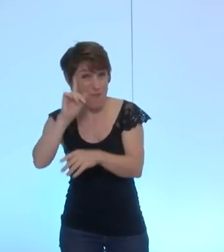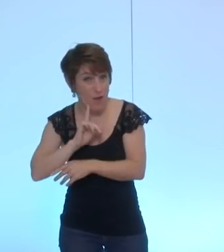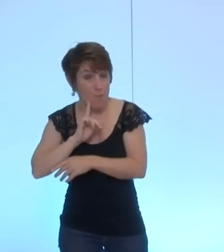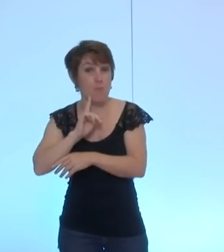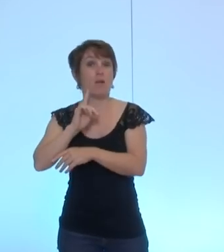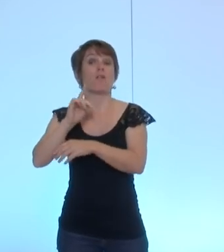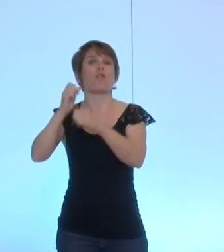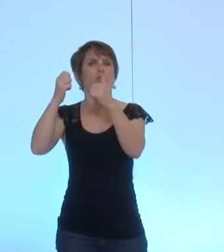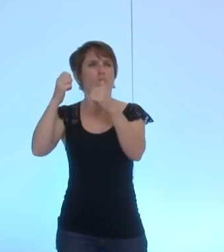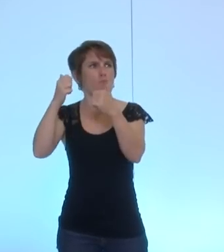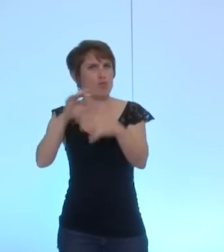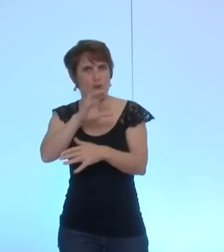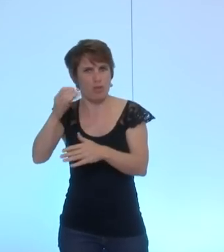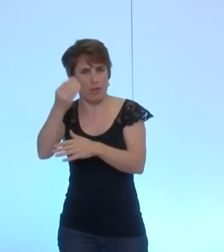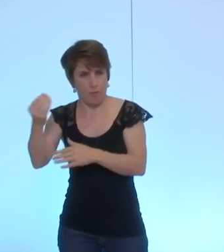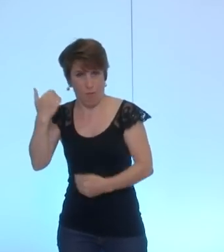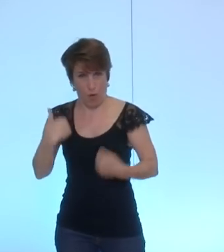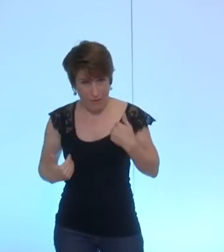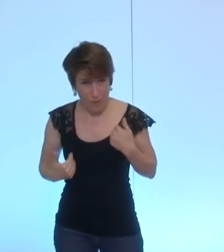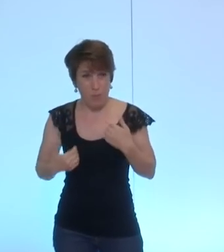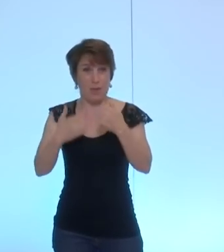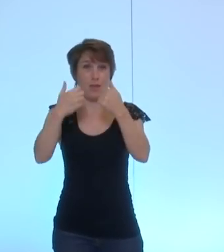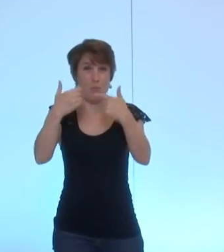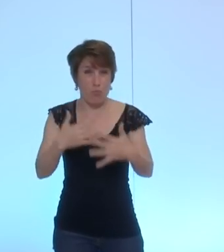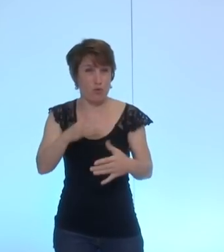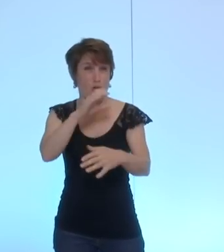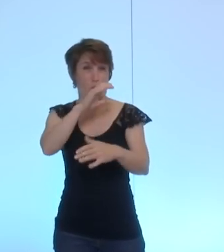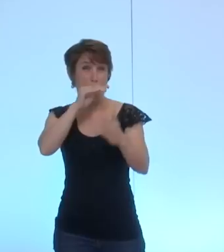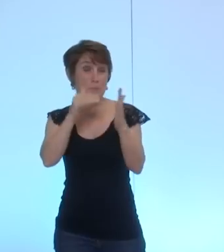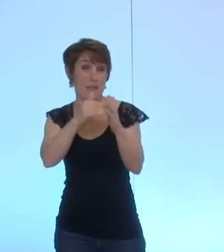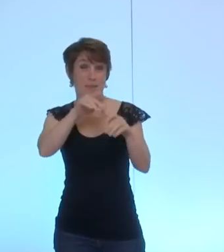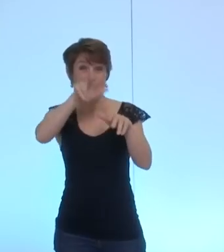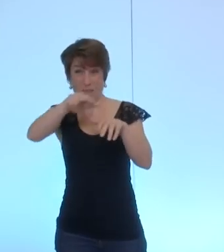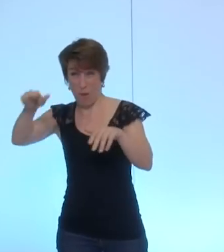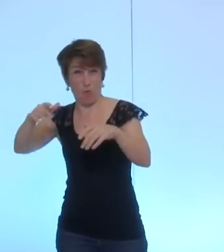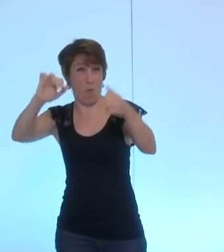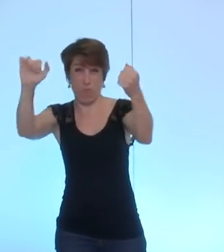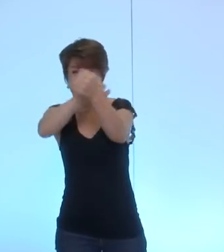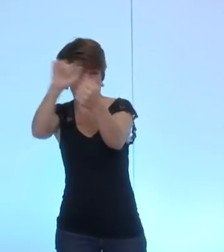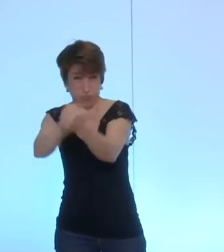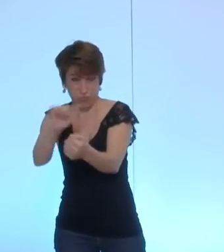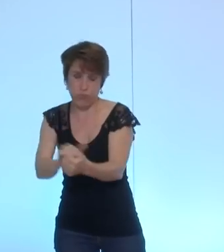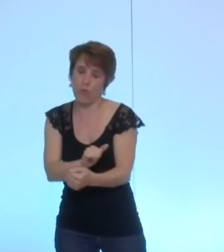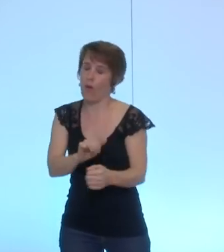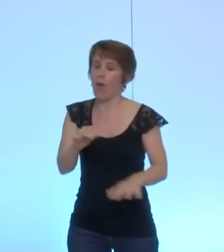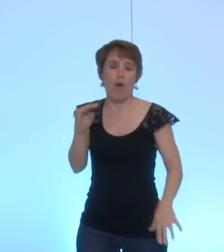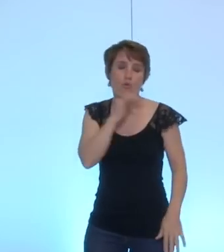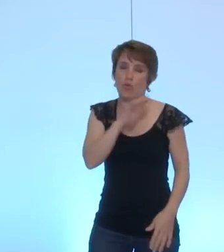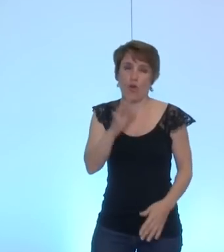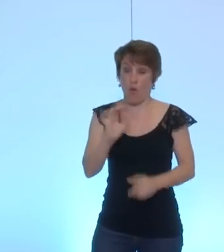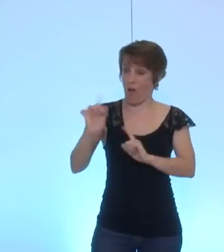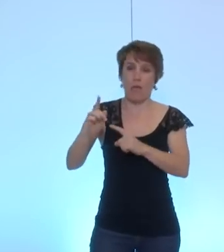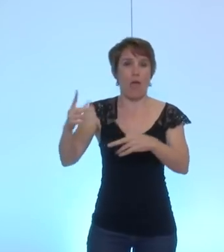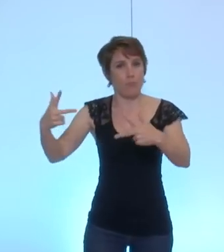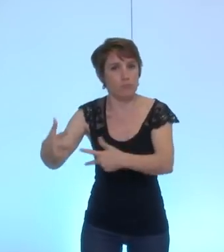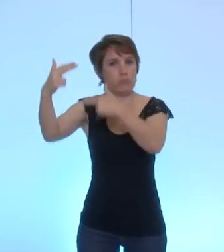et plus de 17 000 logements détruits il est urgent que les armes se taisent pour longtemps et qu'on prenne le chemin